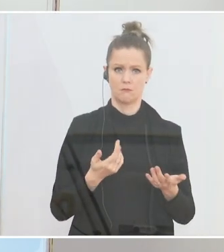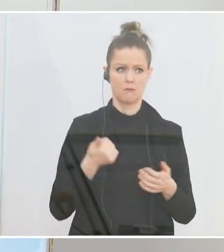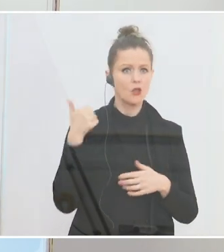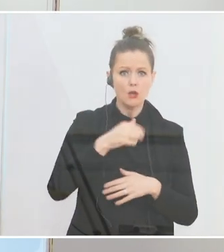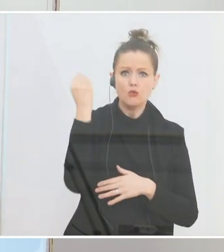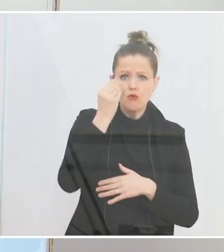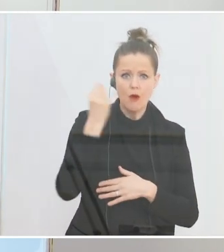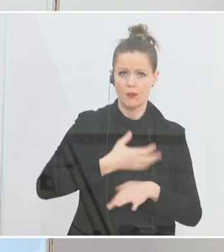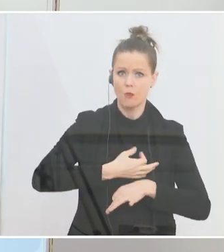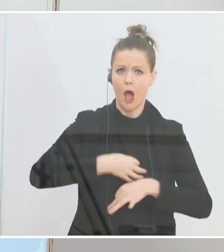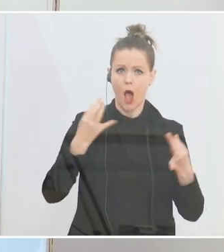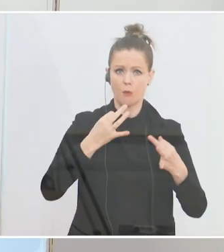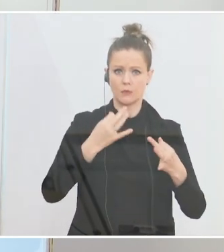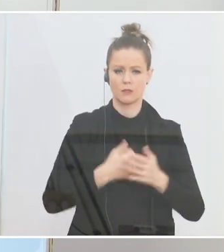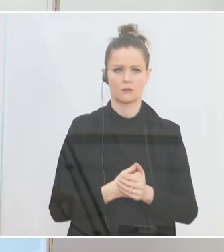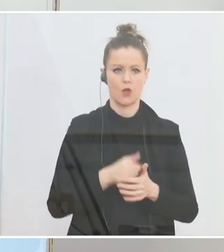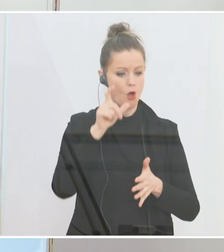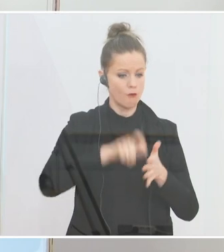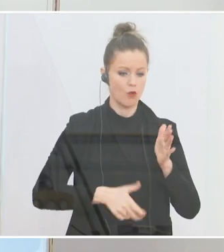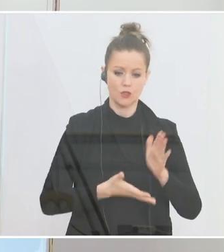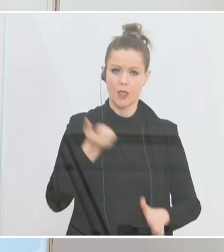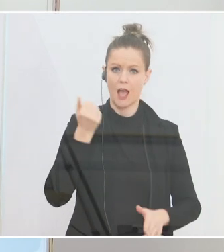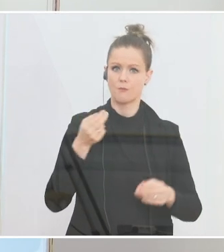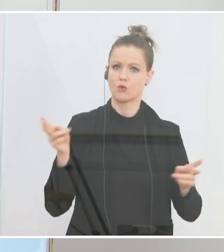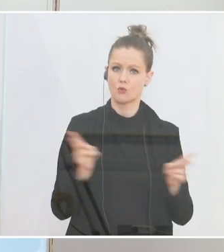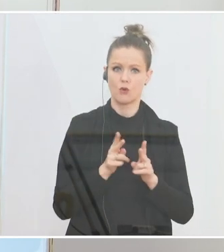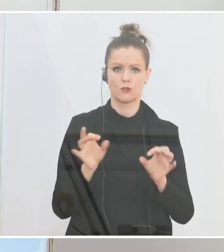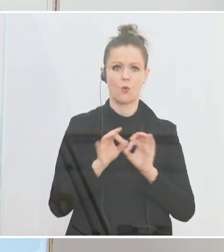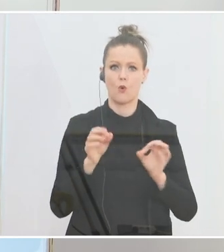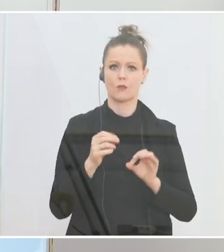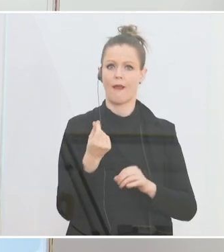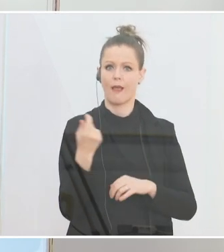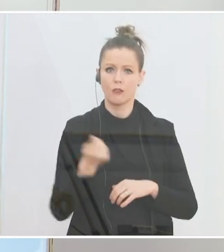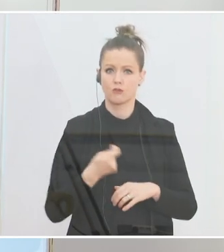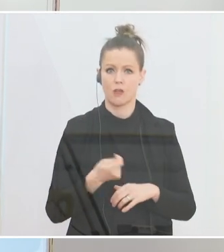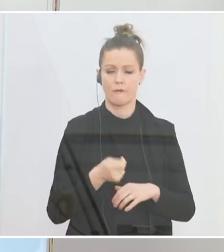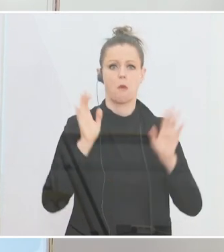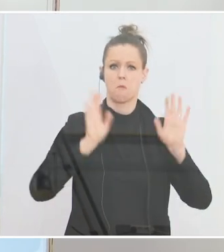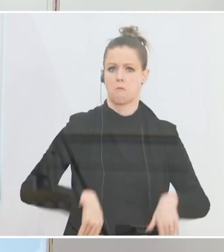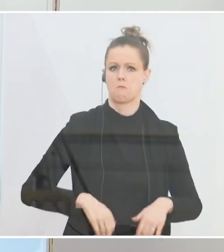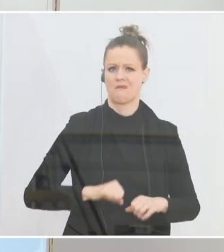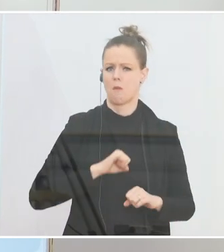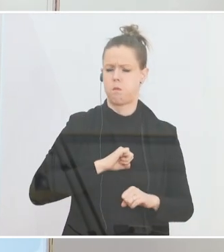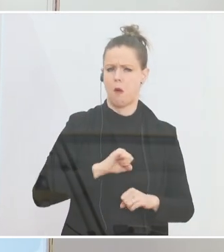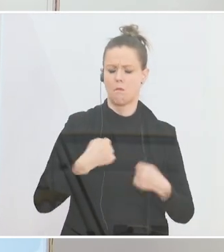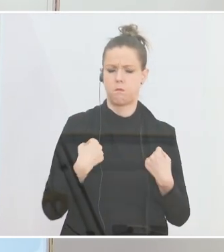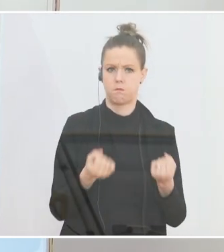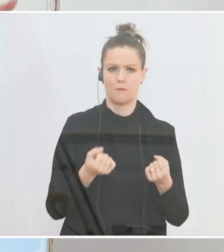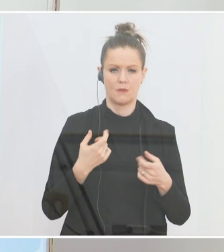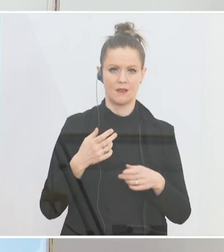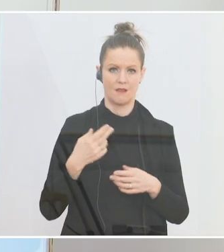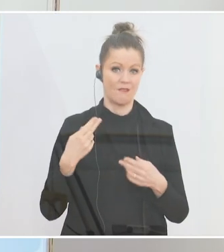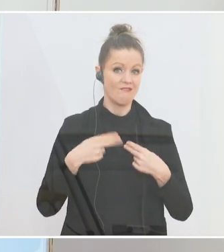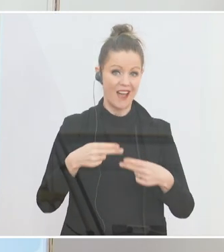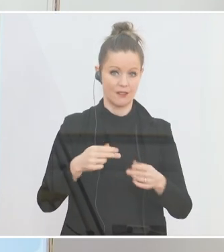sich von Geldstrafen oder einem kurzen Führerscheinentzug nicht abschrecken lassen. Und ich habe aus diesem Grund bereits im vergangenen Jahr gerade nach